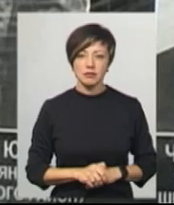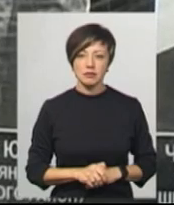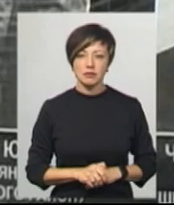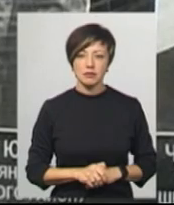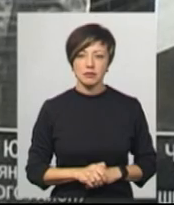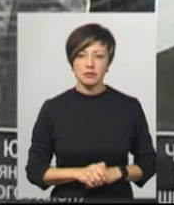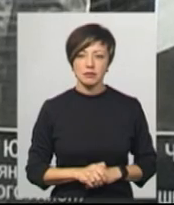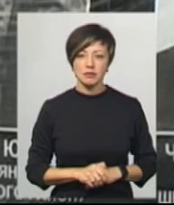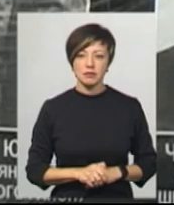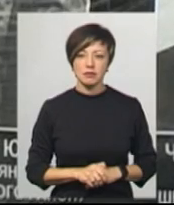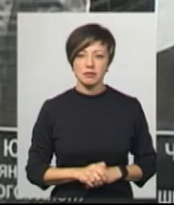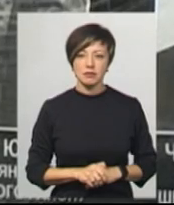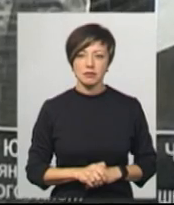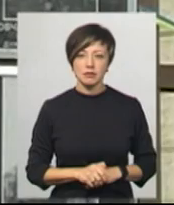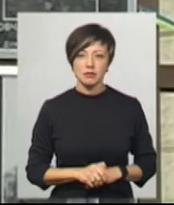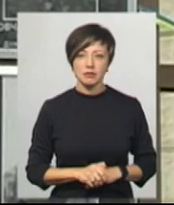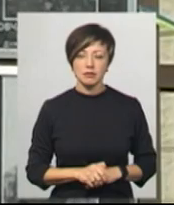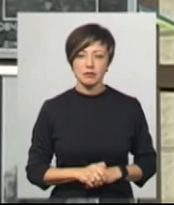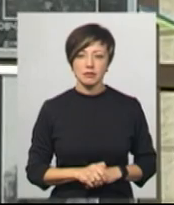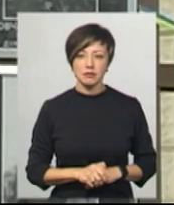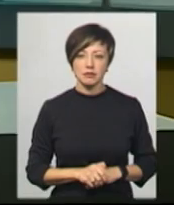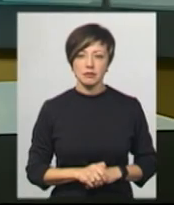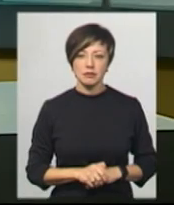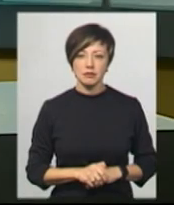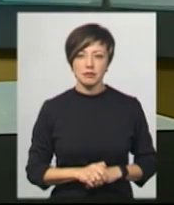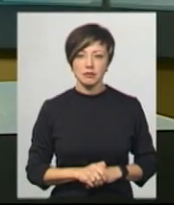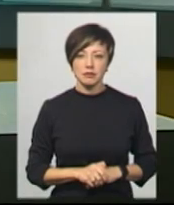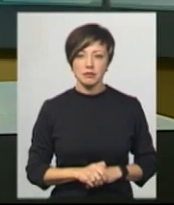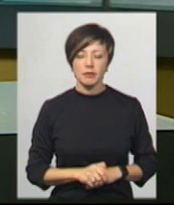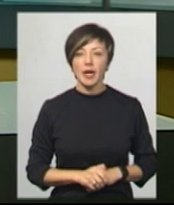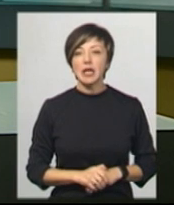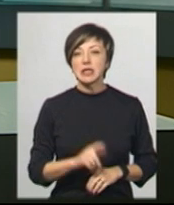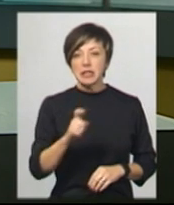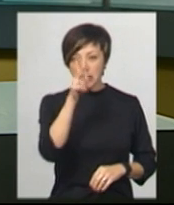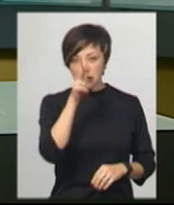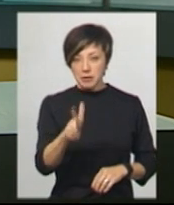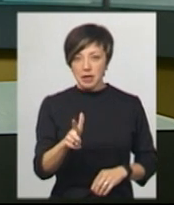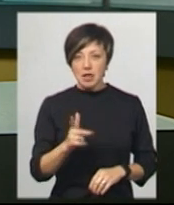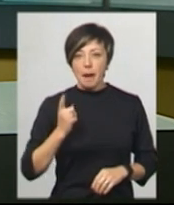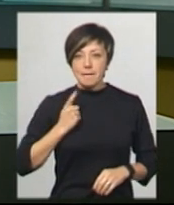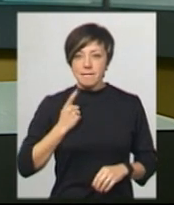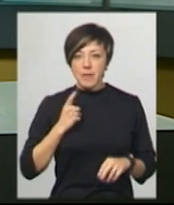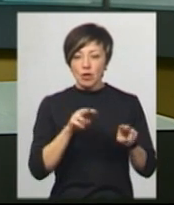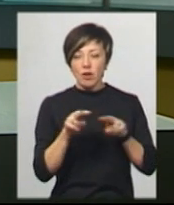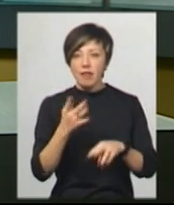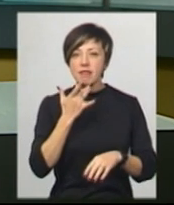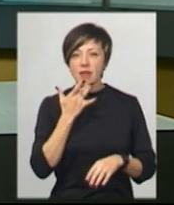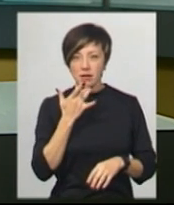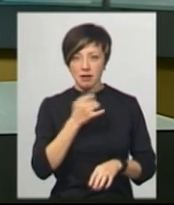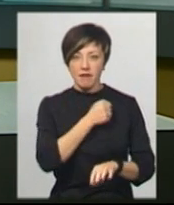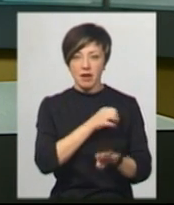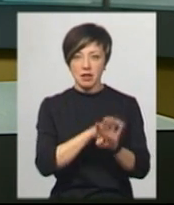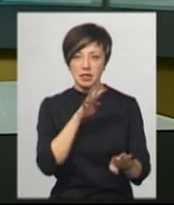Кривий. Новини на Суспільному. Хмельницький. Київ. За три місяці патрулювання нацгвардійці затримали